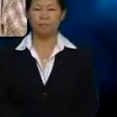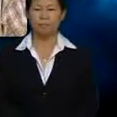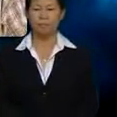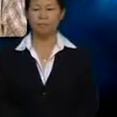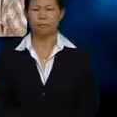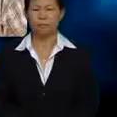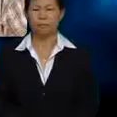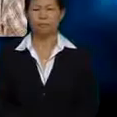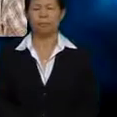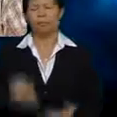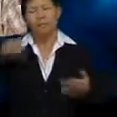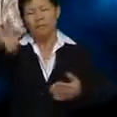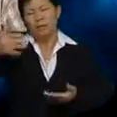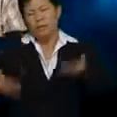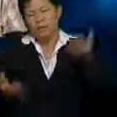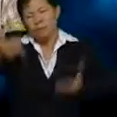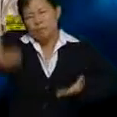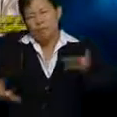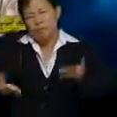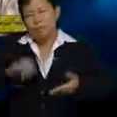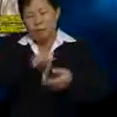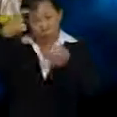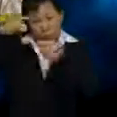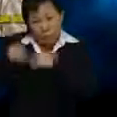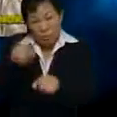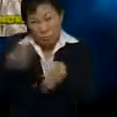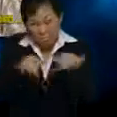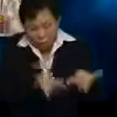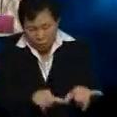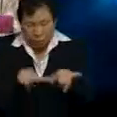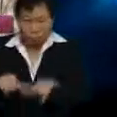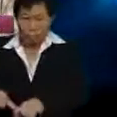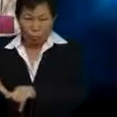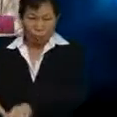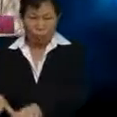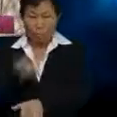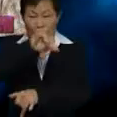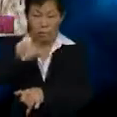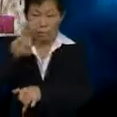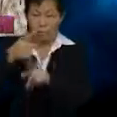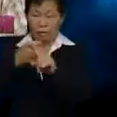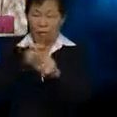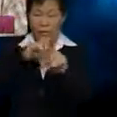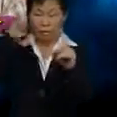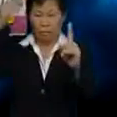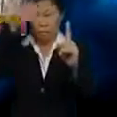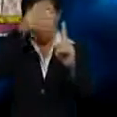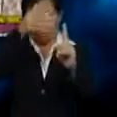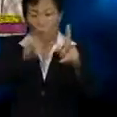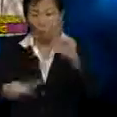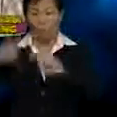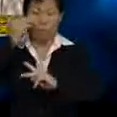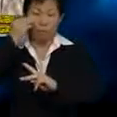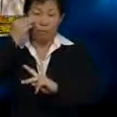Ya Barangkali Saya bersetuju Kalau diukur Julia ini Dari sudut Dari sudut Orang-orang